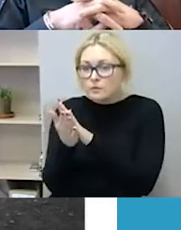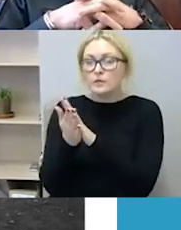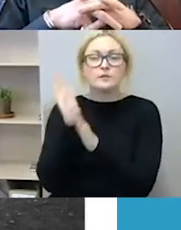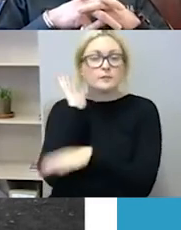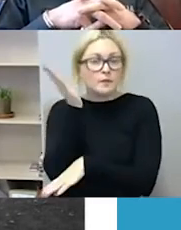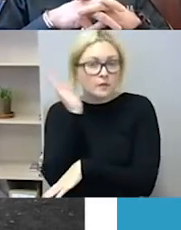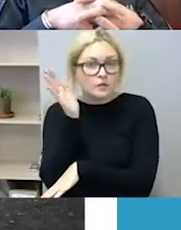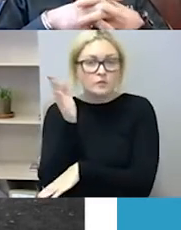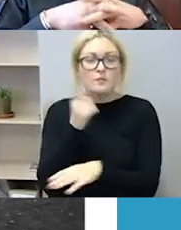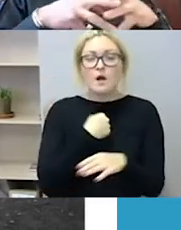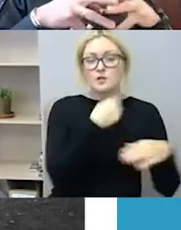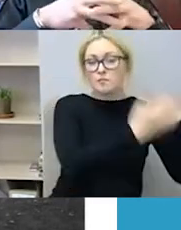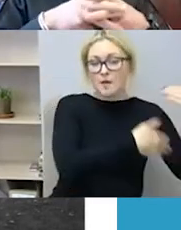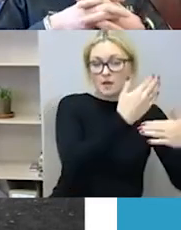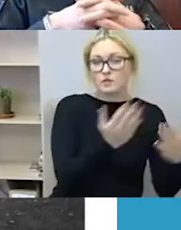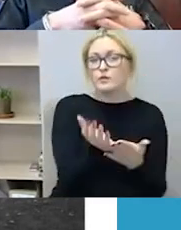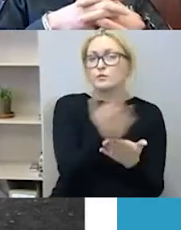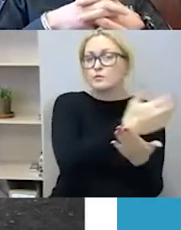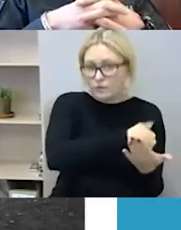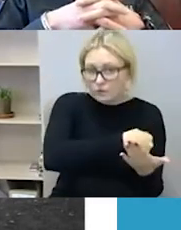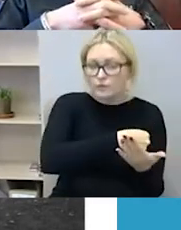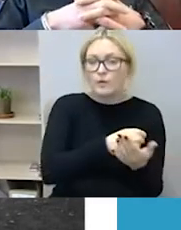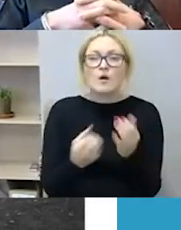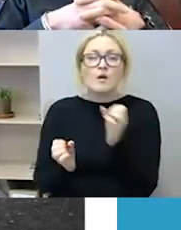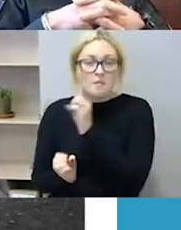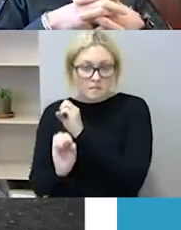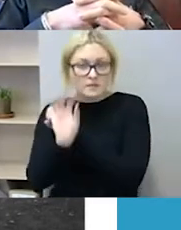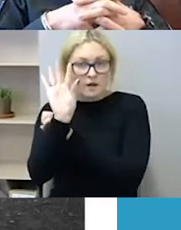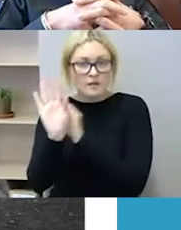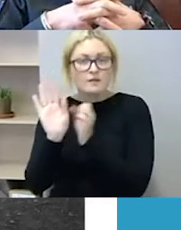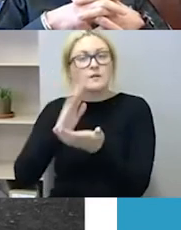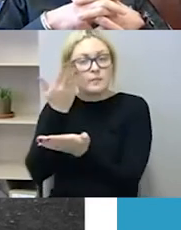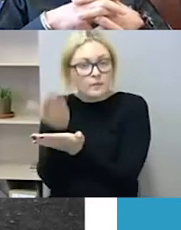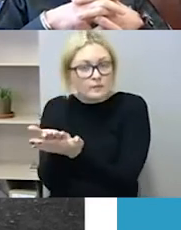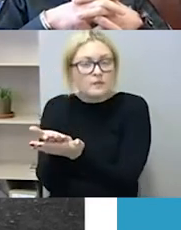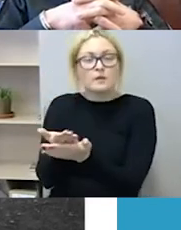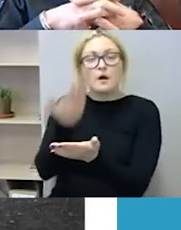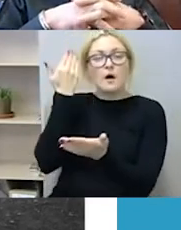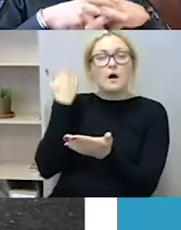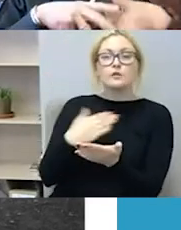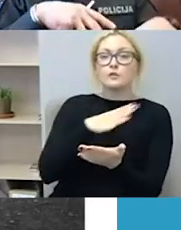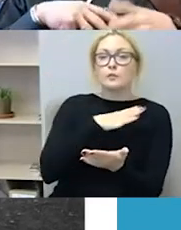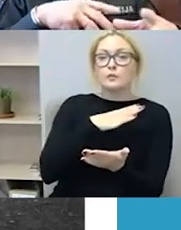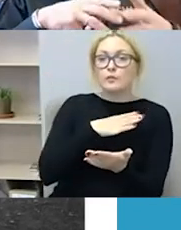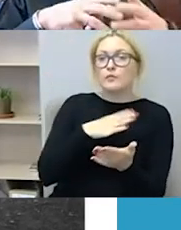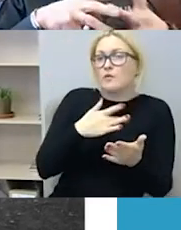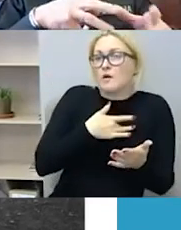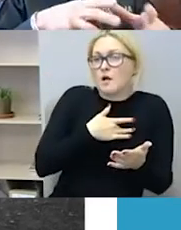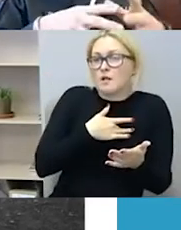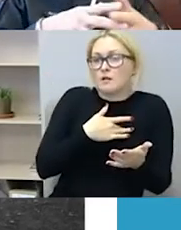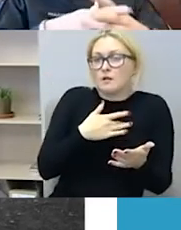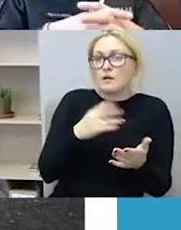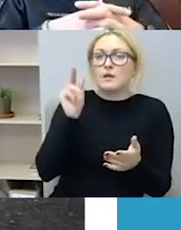Ir dar viena tokia tikrai, kongščiau, galbūt, ir nevertinam. Tai yra, gal tai neperinant į